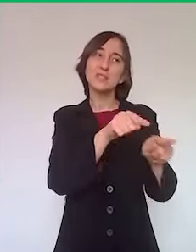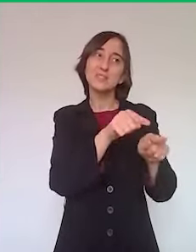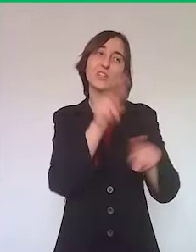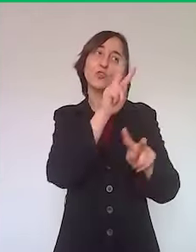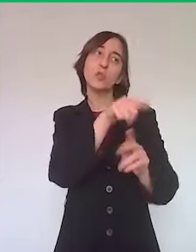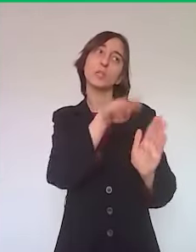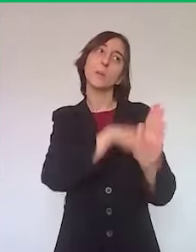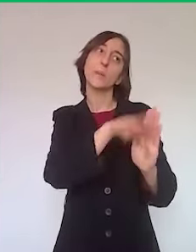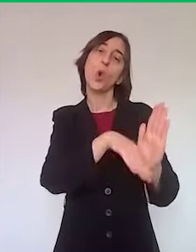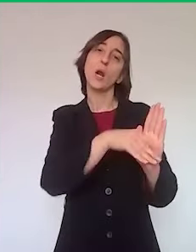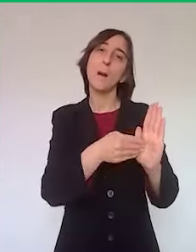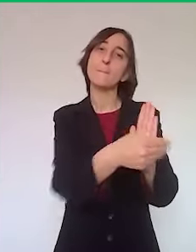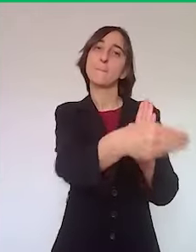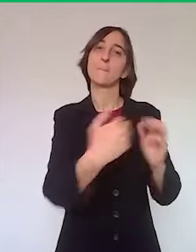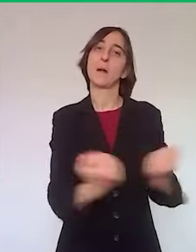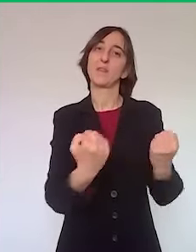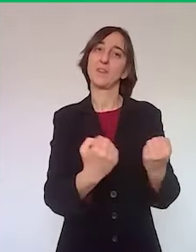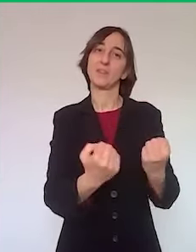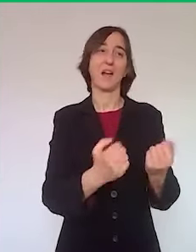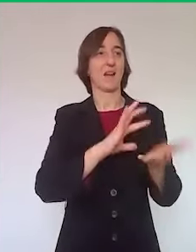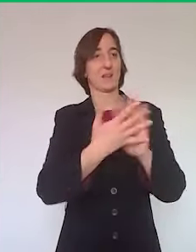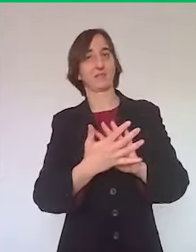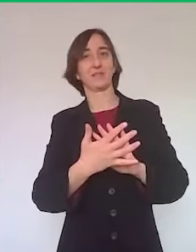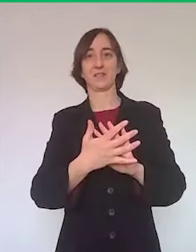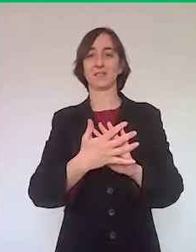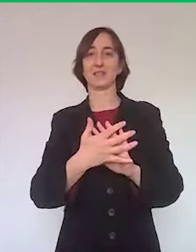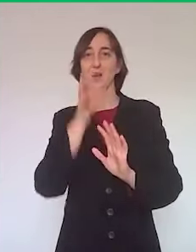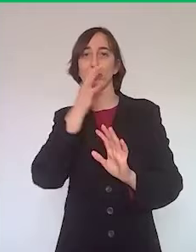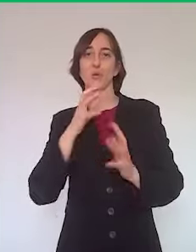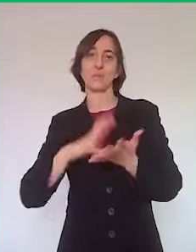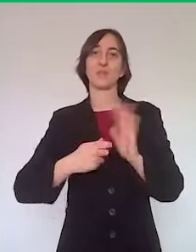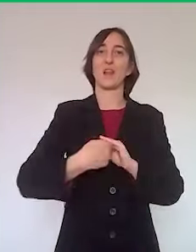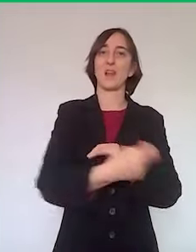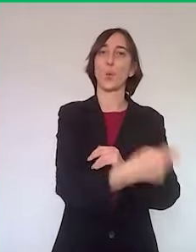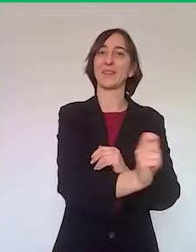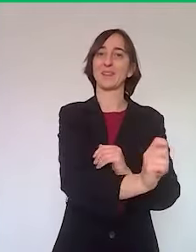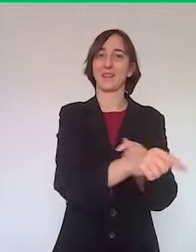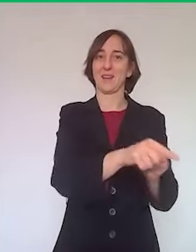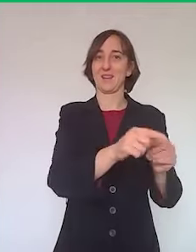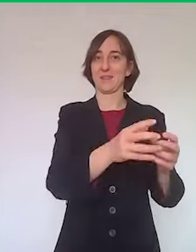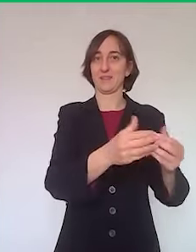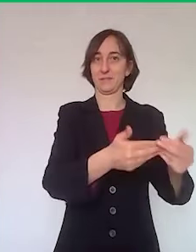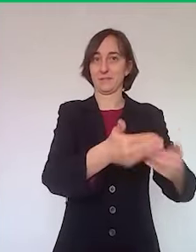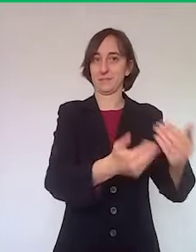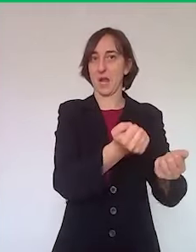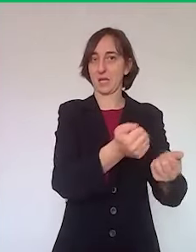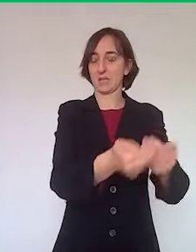liquidità di cassa. Seconda cosa, credo altrettanto importante, è quella di un contributo nella ripresa di settembre per le